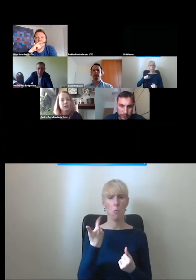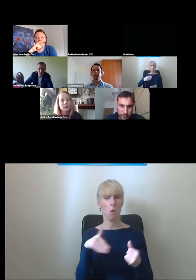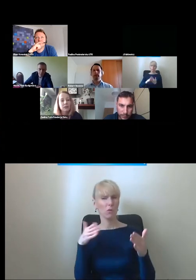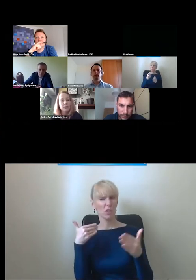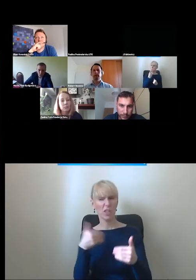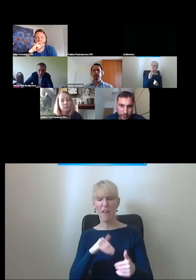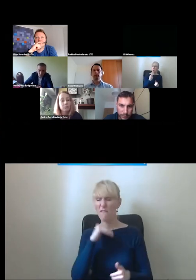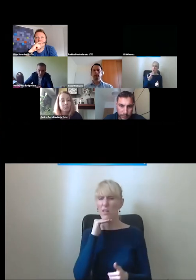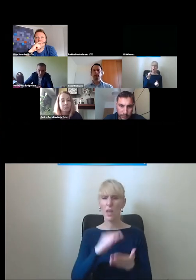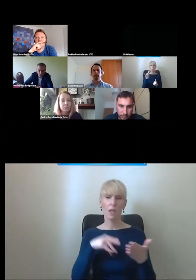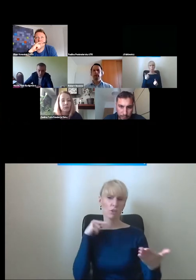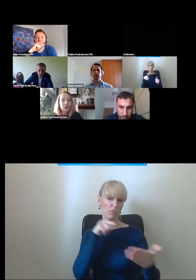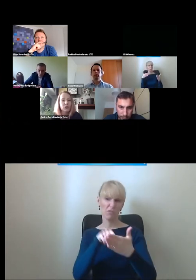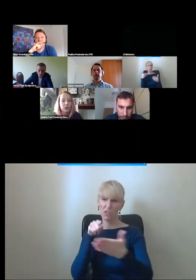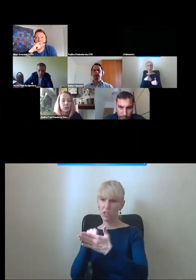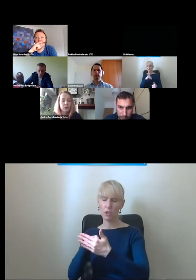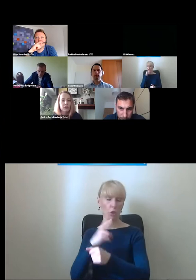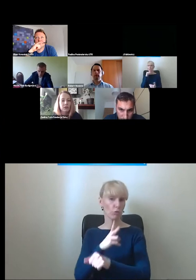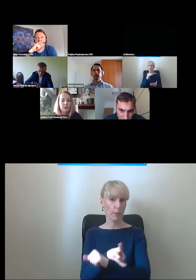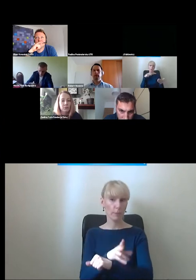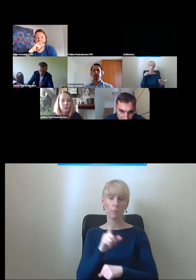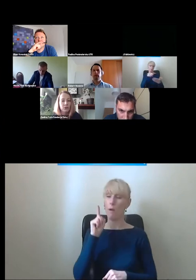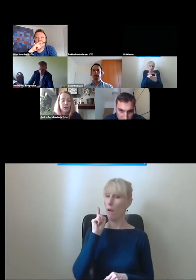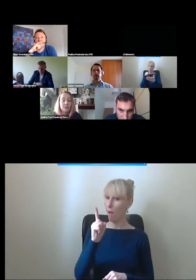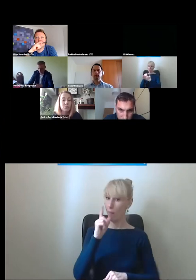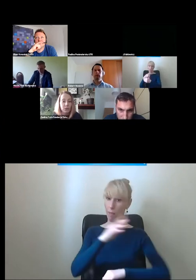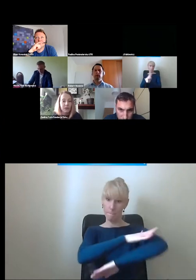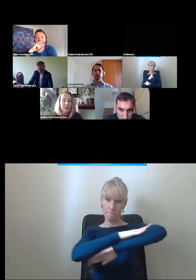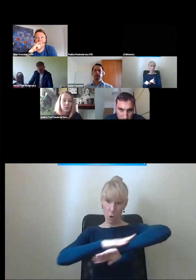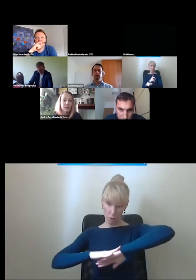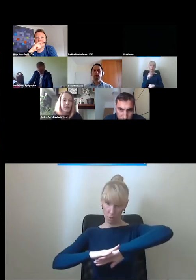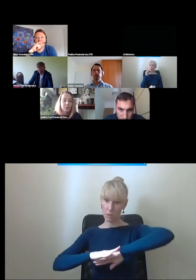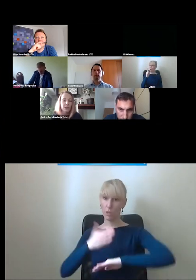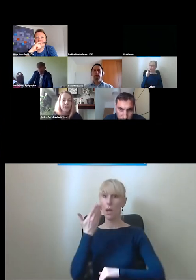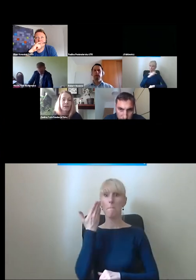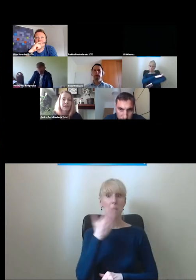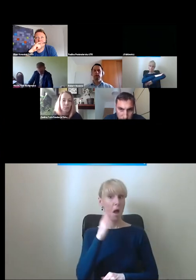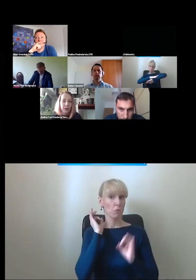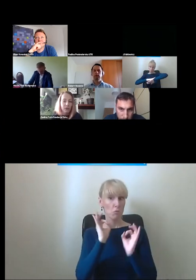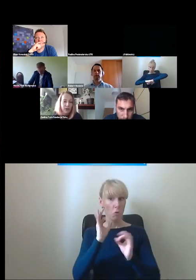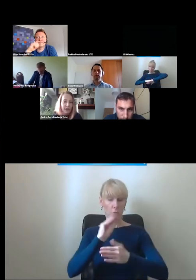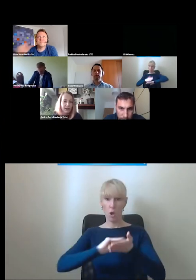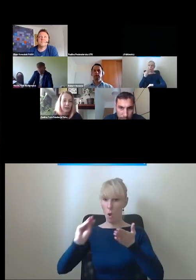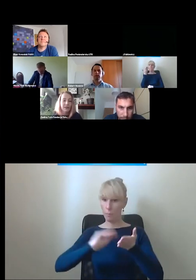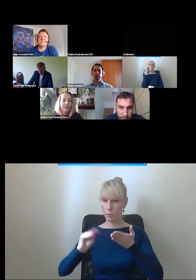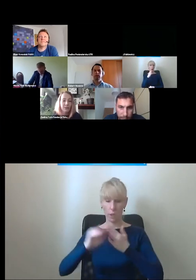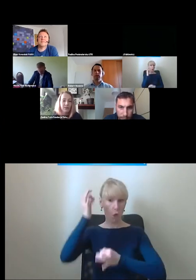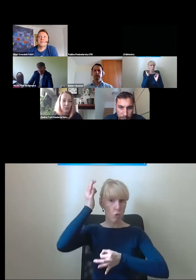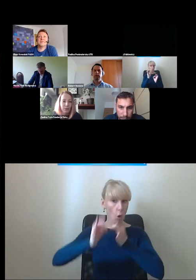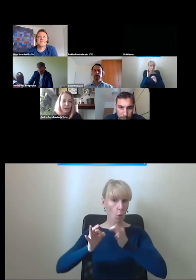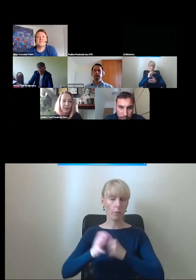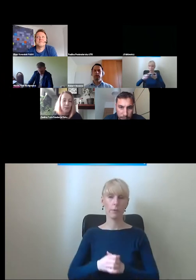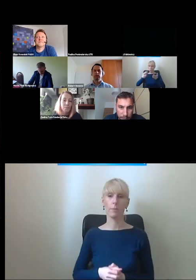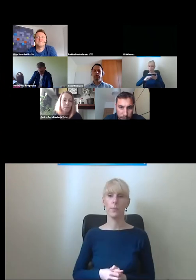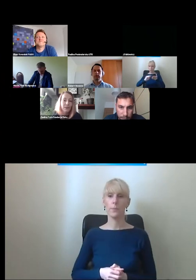wytycznych dotyczących dostępności. Natomiast pochylnie są opisane naprawdę bardzo rzetelnie, bardzo